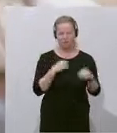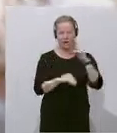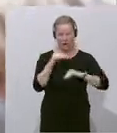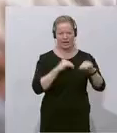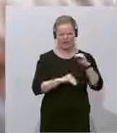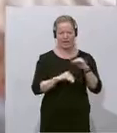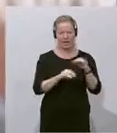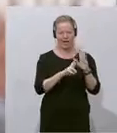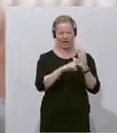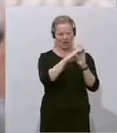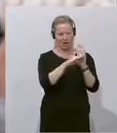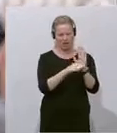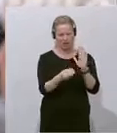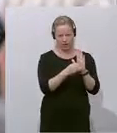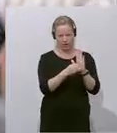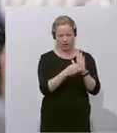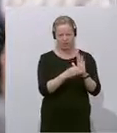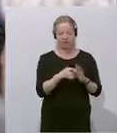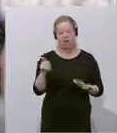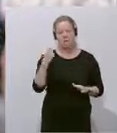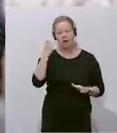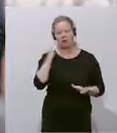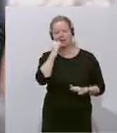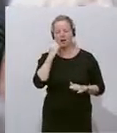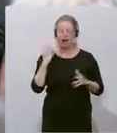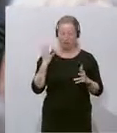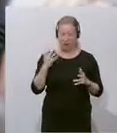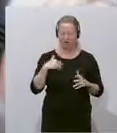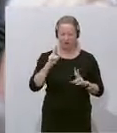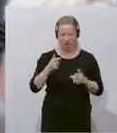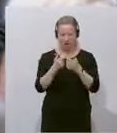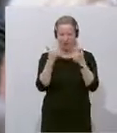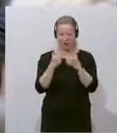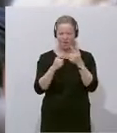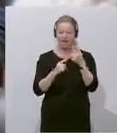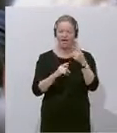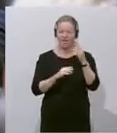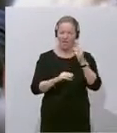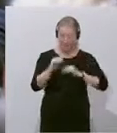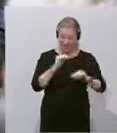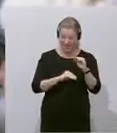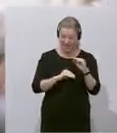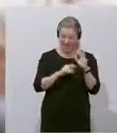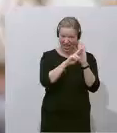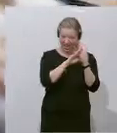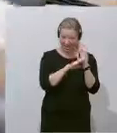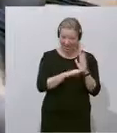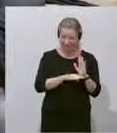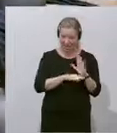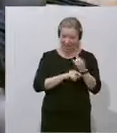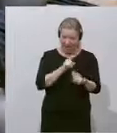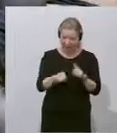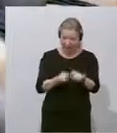alles gefegt. Wir werden demnächst aufklären, den Vereinsregister-Hackerangriff, wo der Gernot